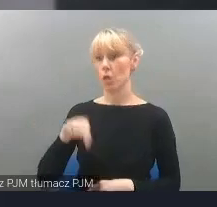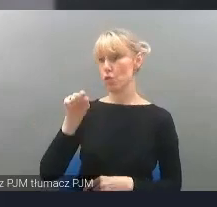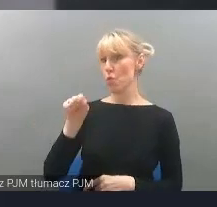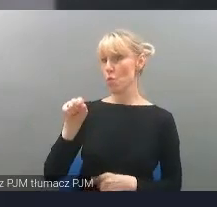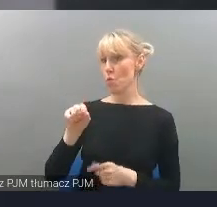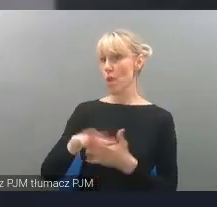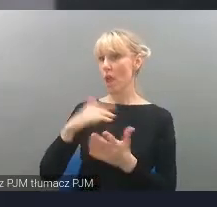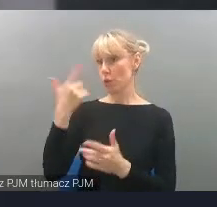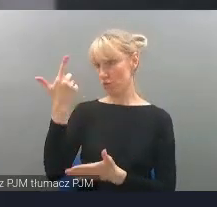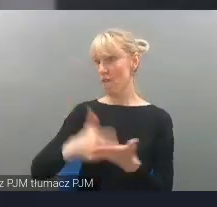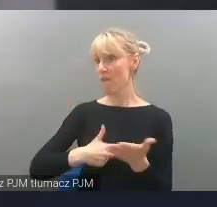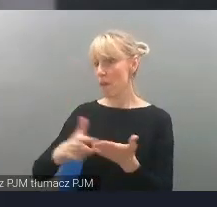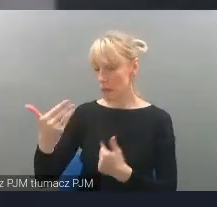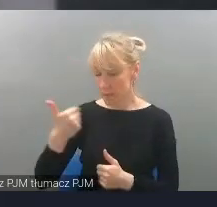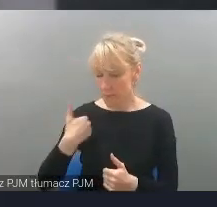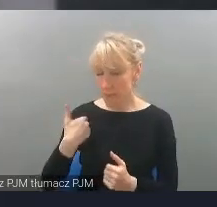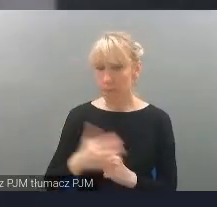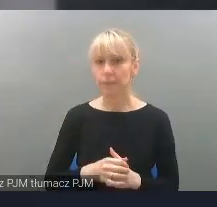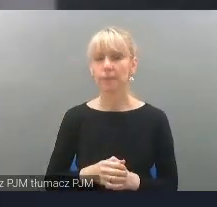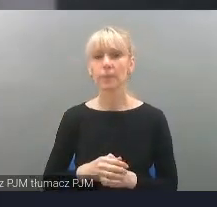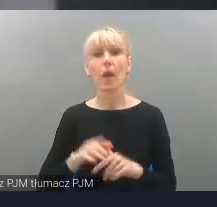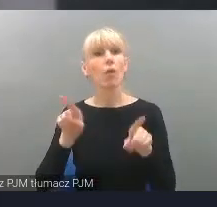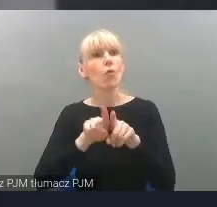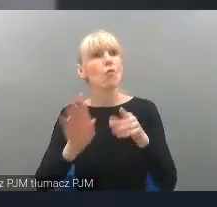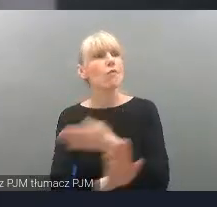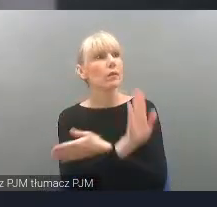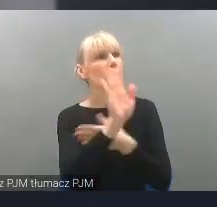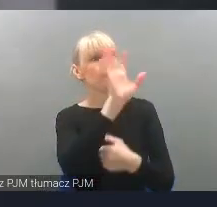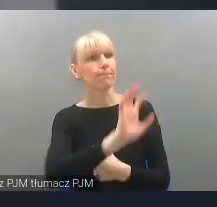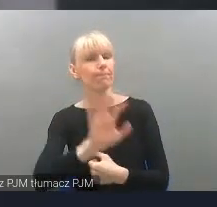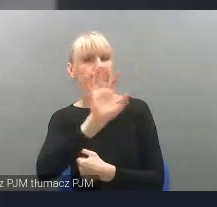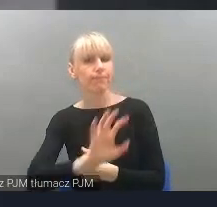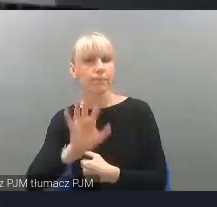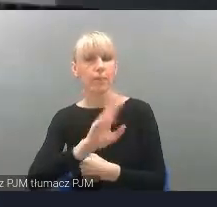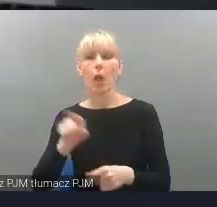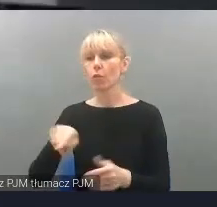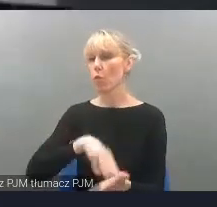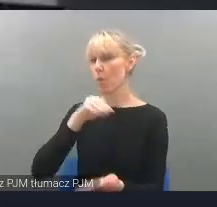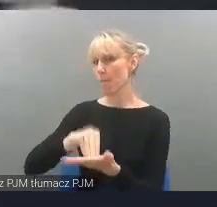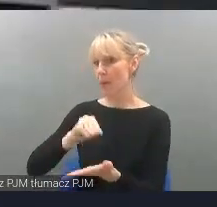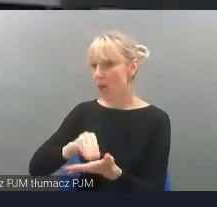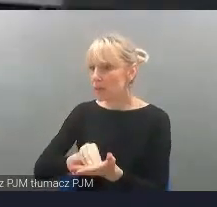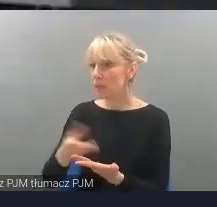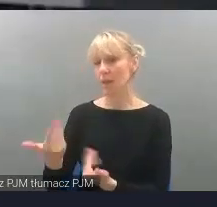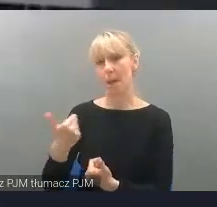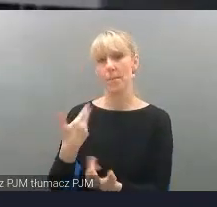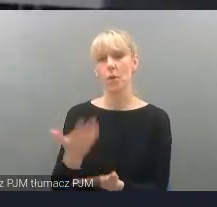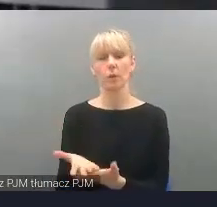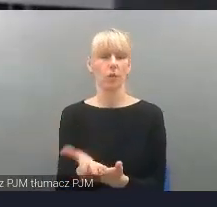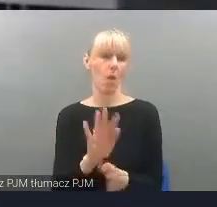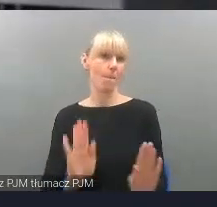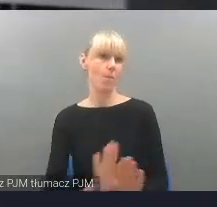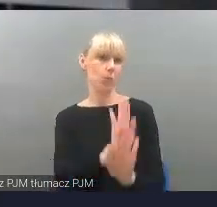na tego typu wystawie. Byłem też tu na praktykach. Jest muzeum, dość ładnie zrobione.